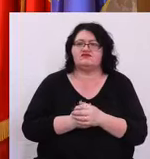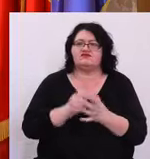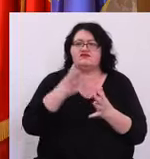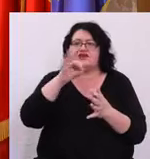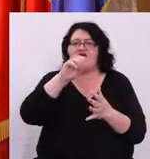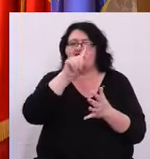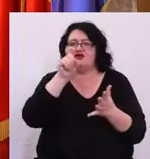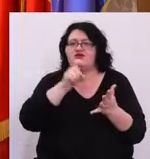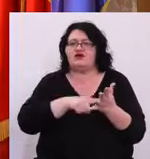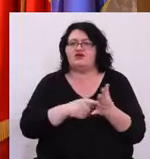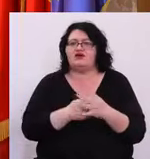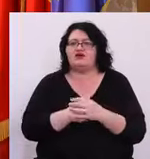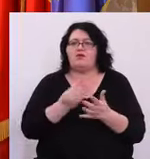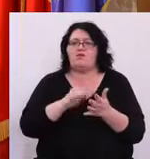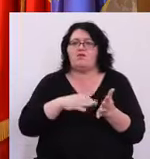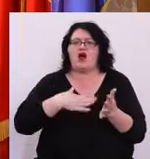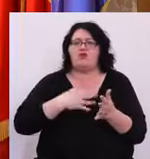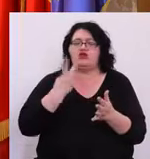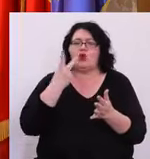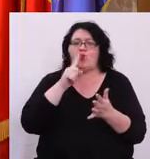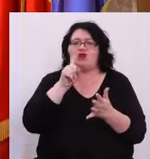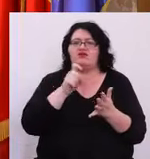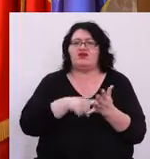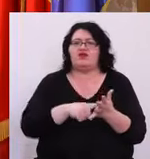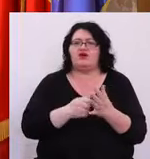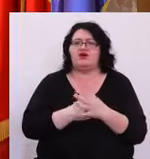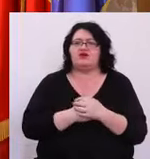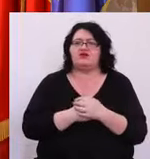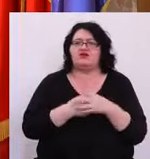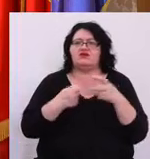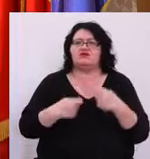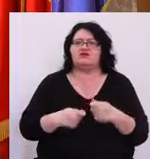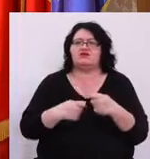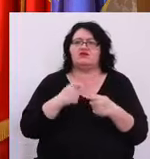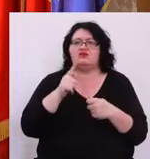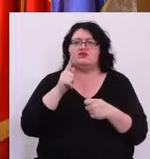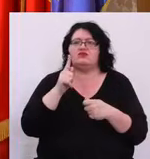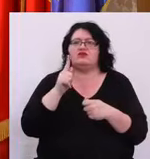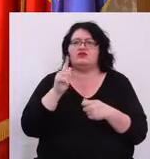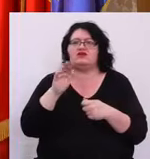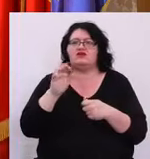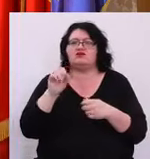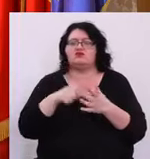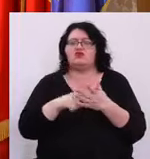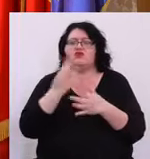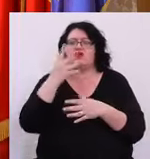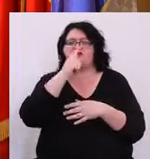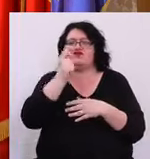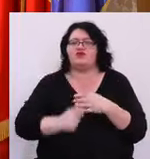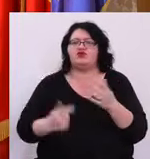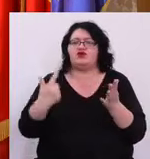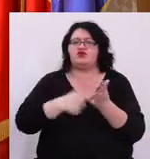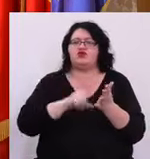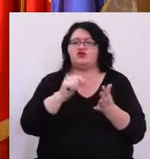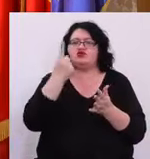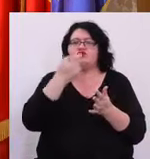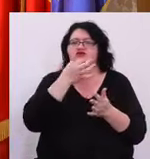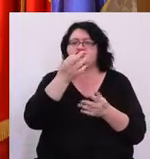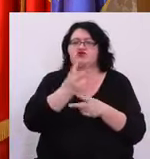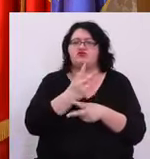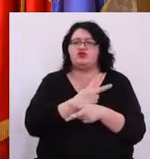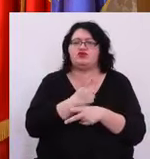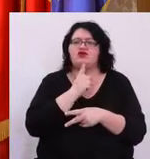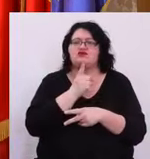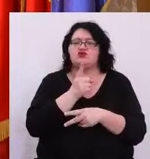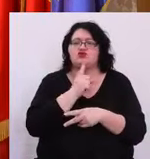Alte întrebări? Aici mai am două întrebări de domnul Brindescu În 4 februarie 2021 ați anunțat public